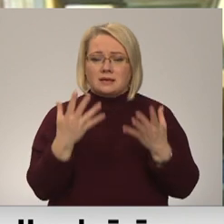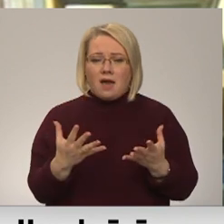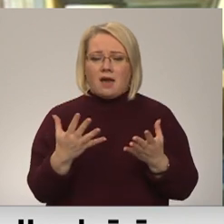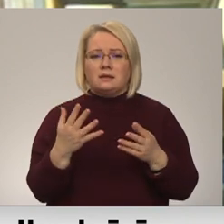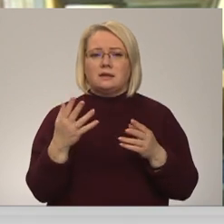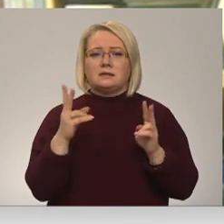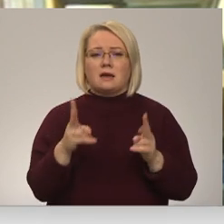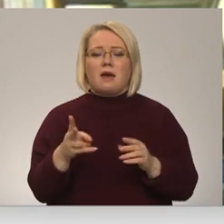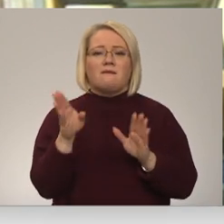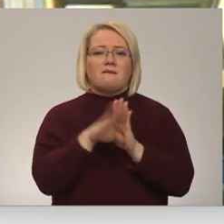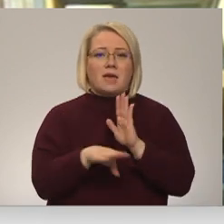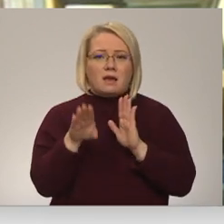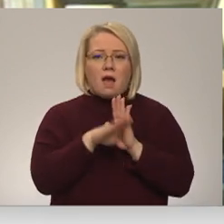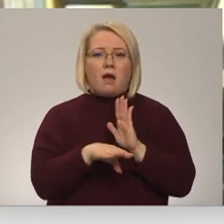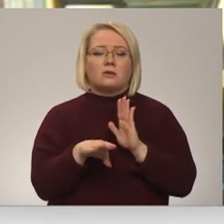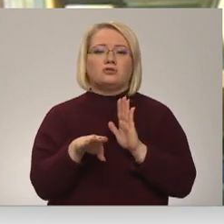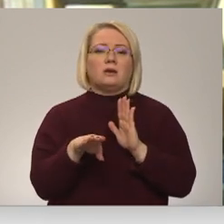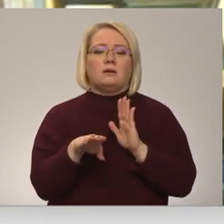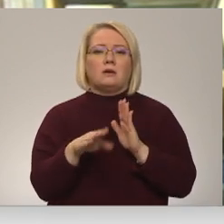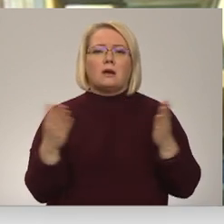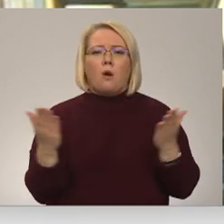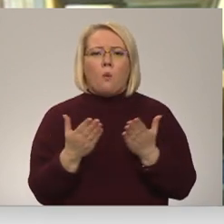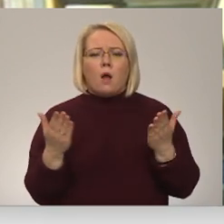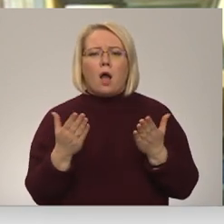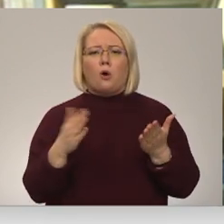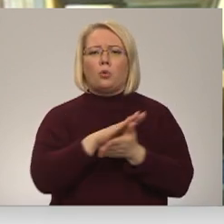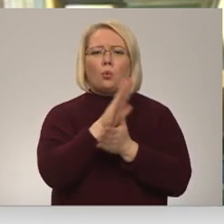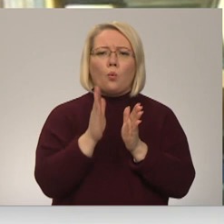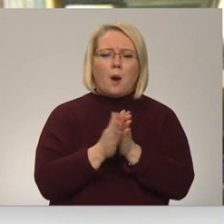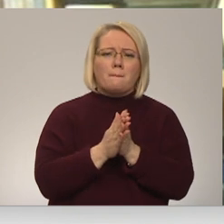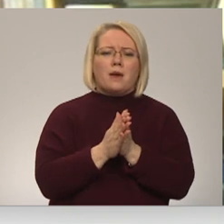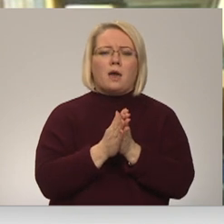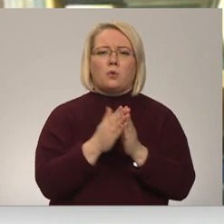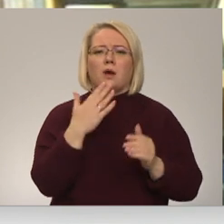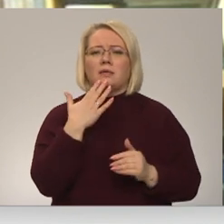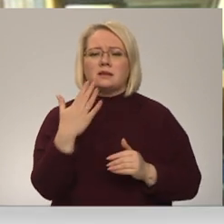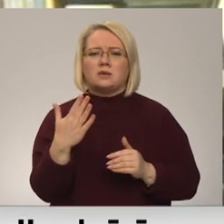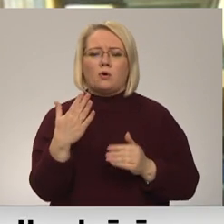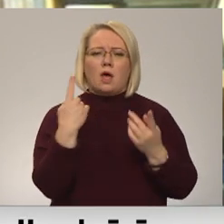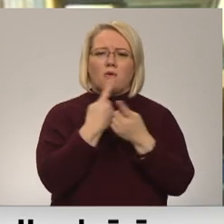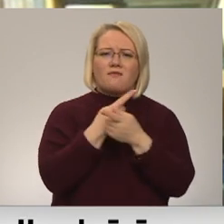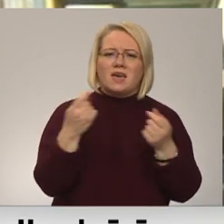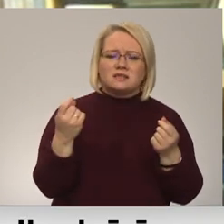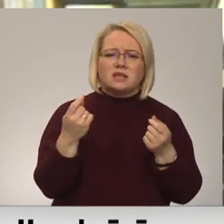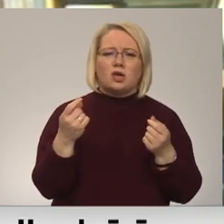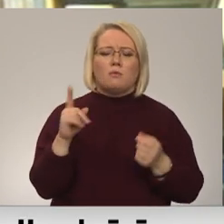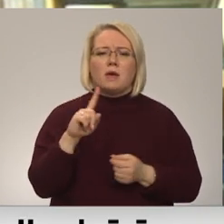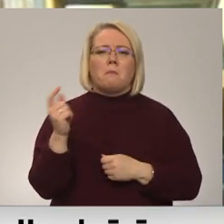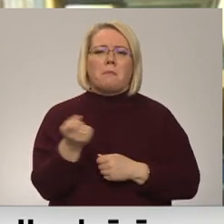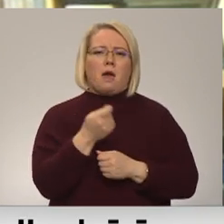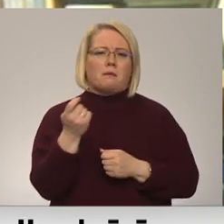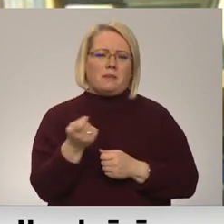vienkārši kopējo nacionālo vēstījumu ir par maz.